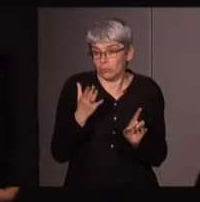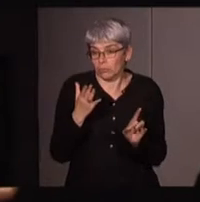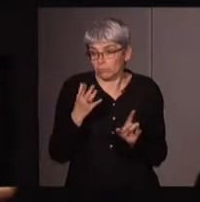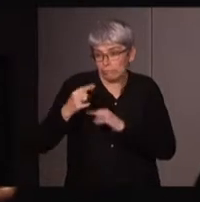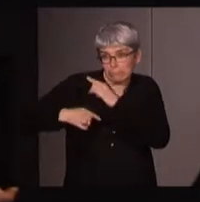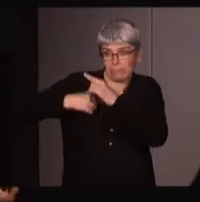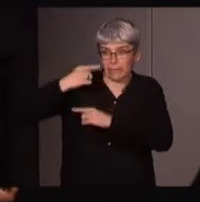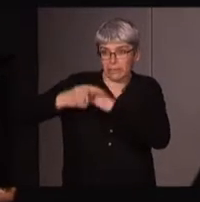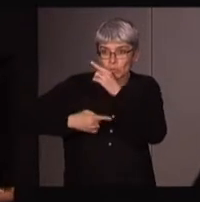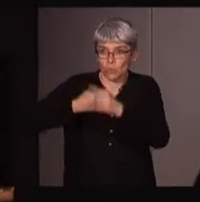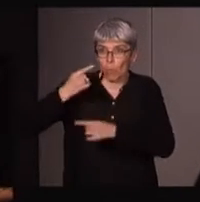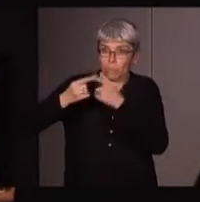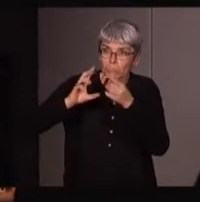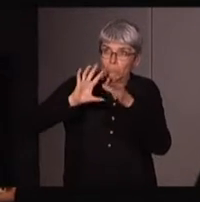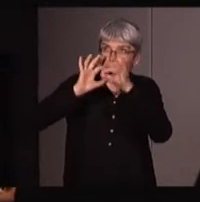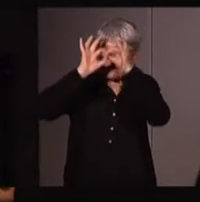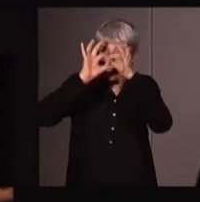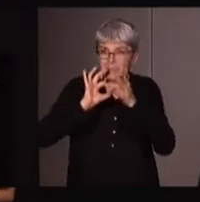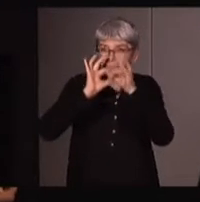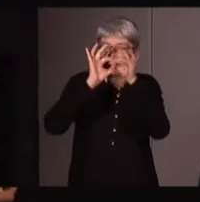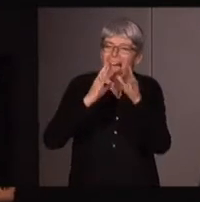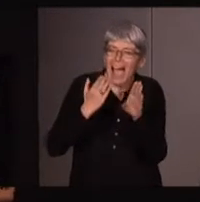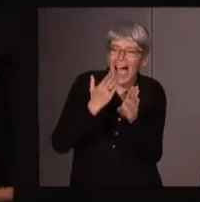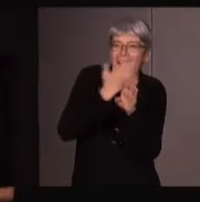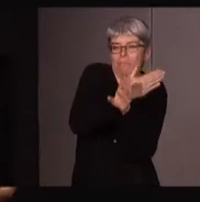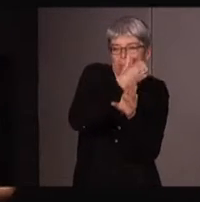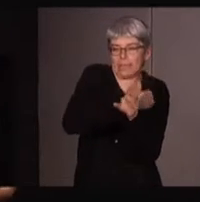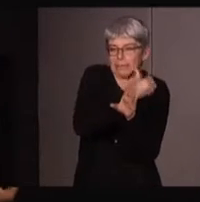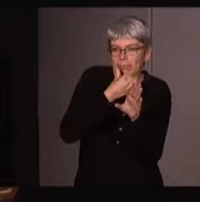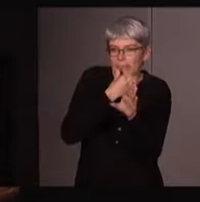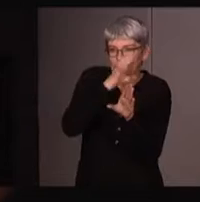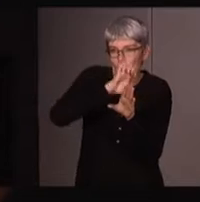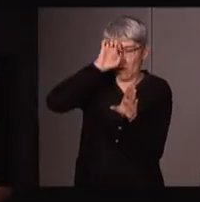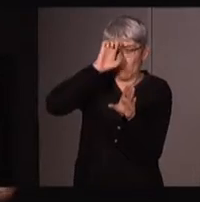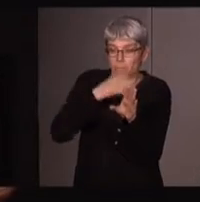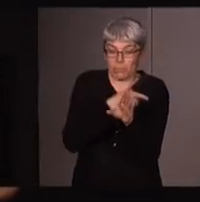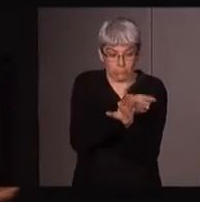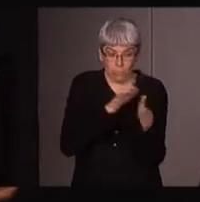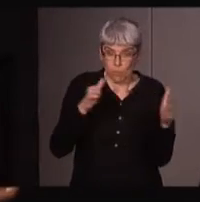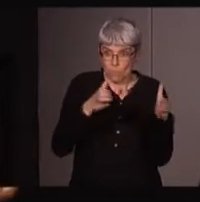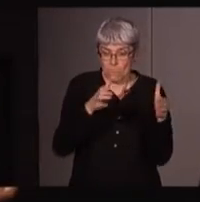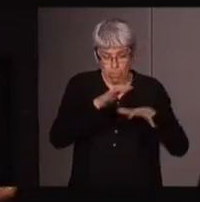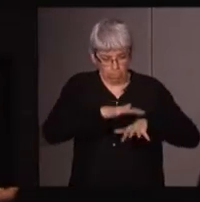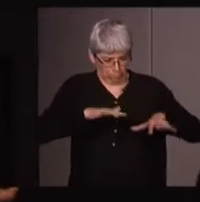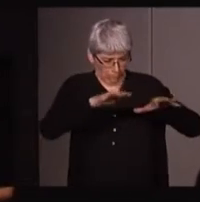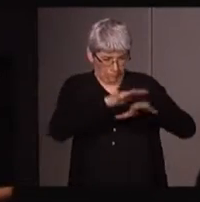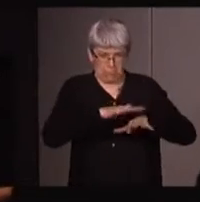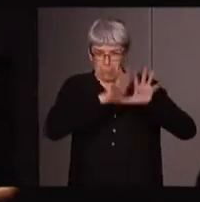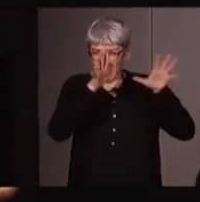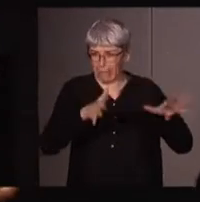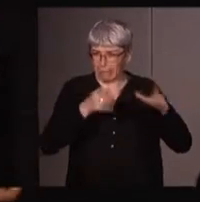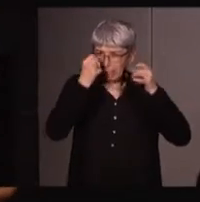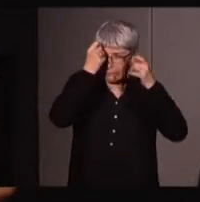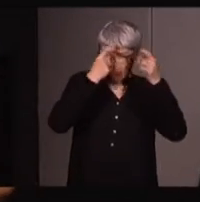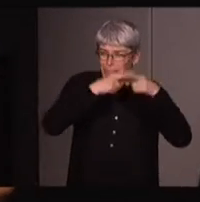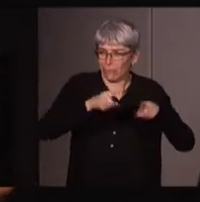les traditions spirituelles de l'Europe pré-chrétienne. Or, ce mouvement néo-payen, c'est vraiment une nébuleuse de plein de courants. Il y a